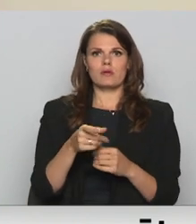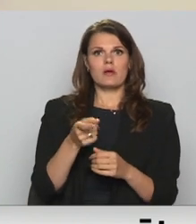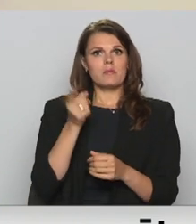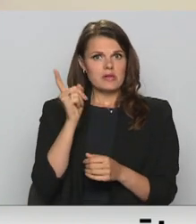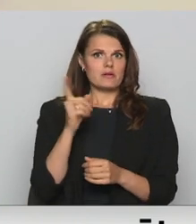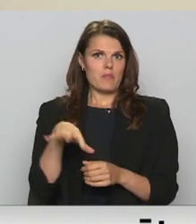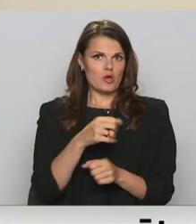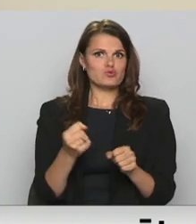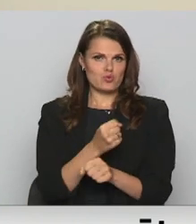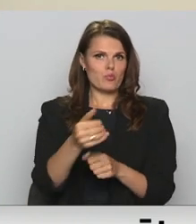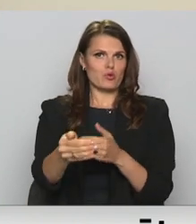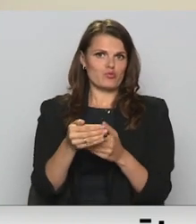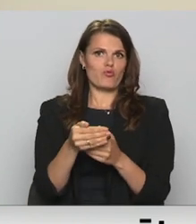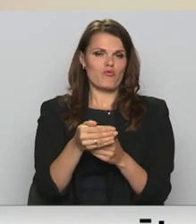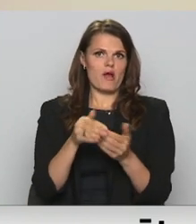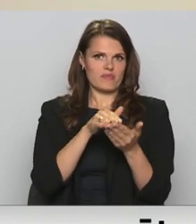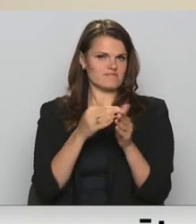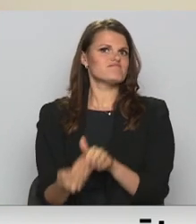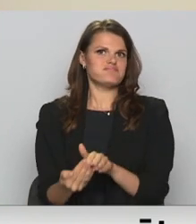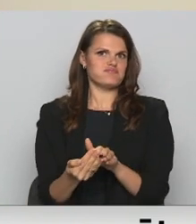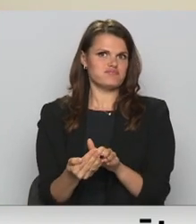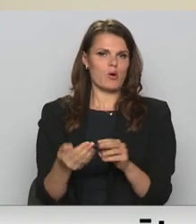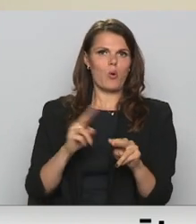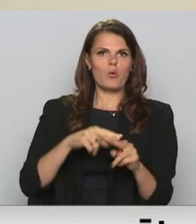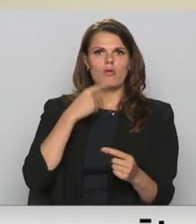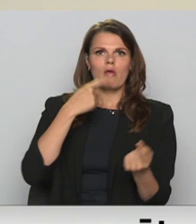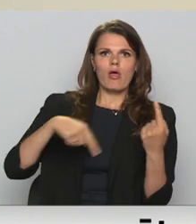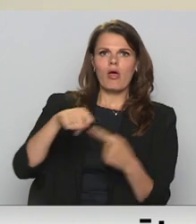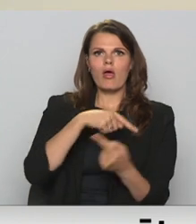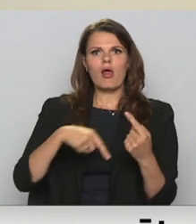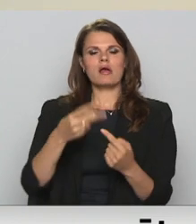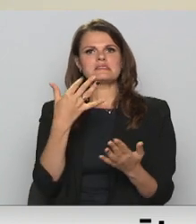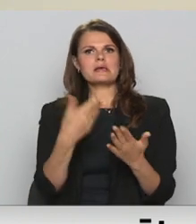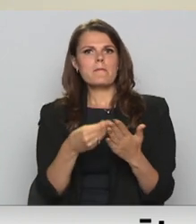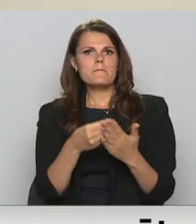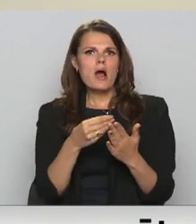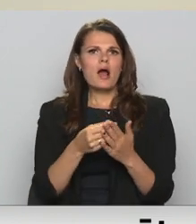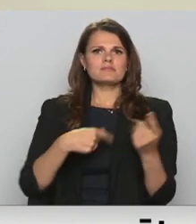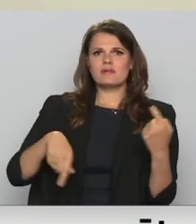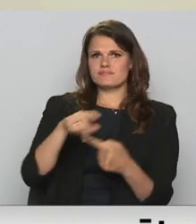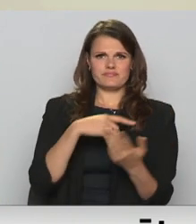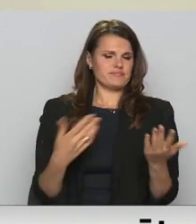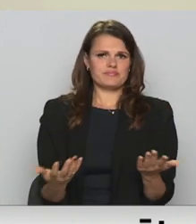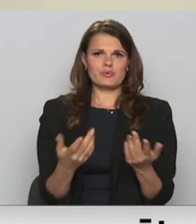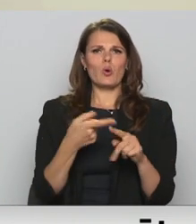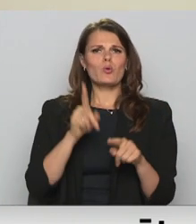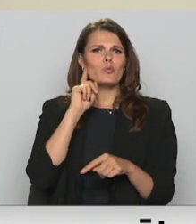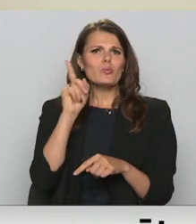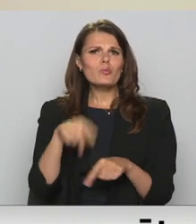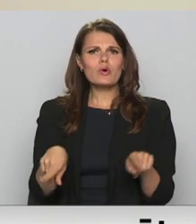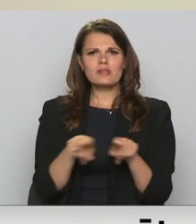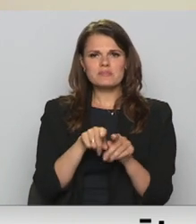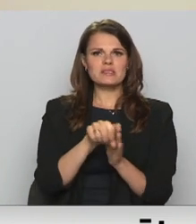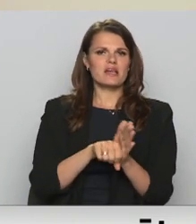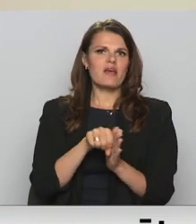tojamies aizbergam un diskutēt par to, cik tas izmaksās un kā draugi šis lapiņas drukās. Un, protams, neiztrūkst arī